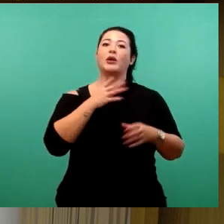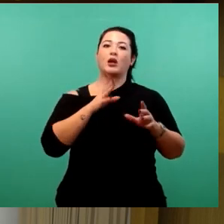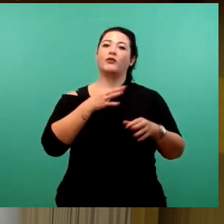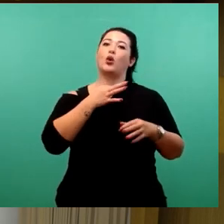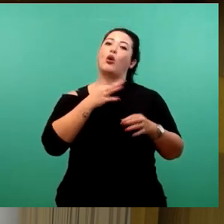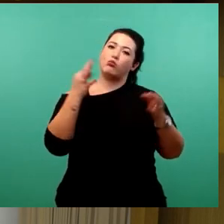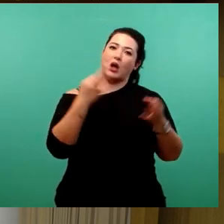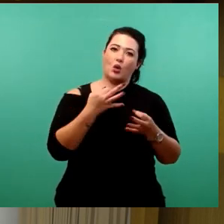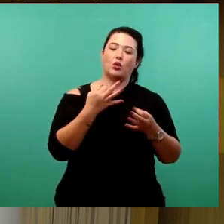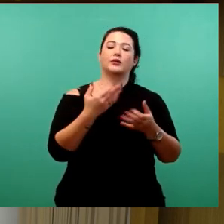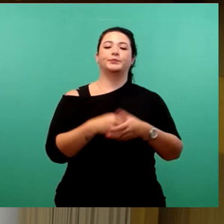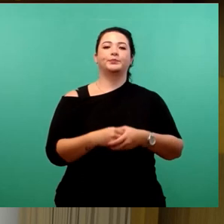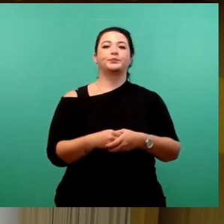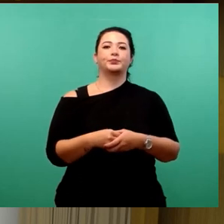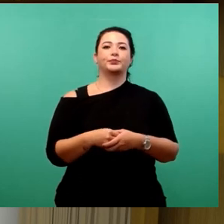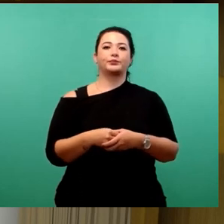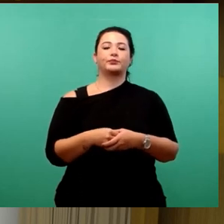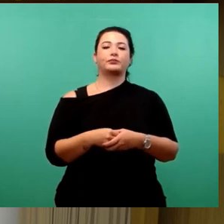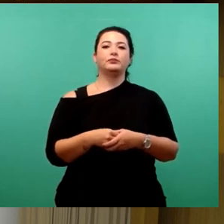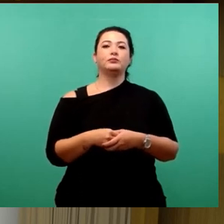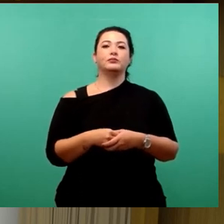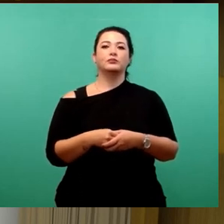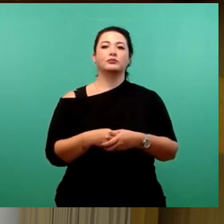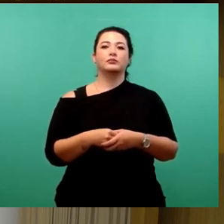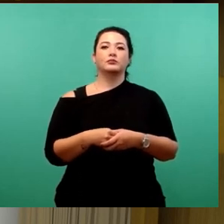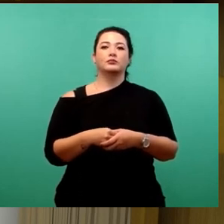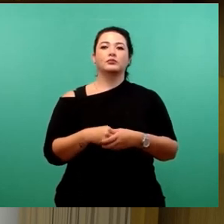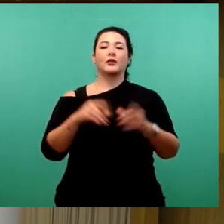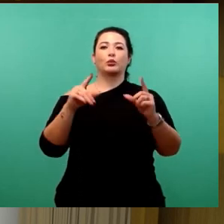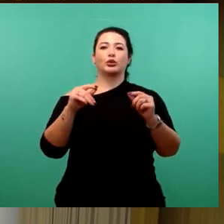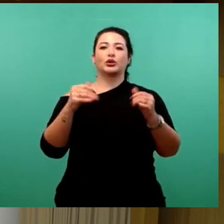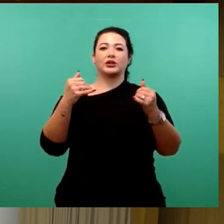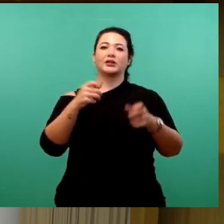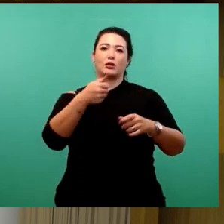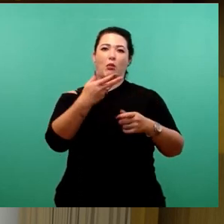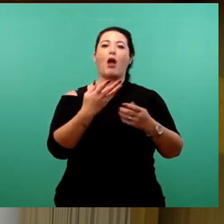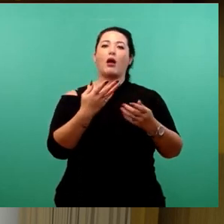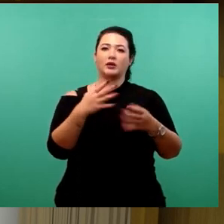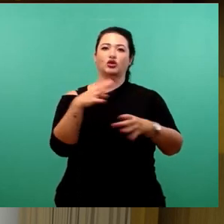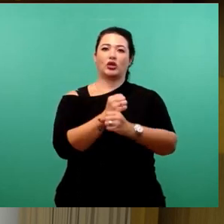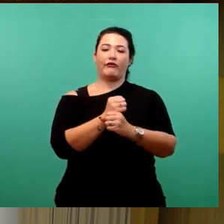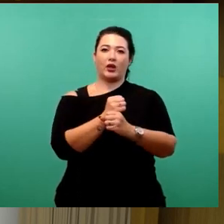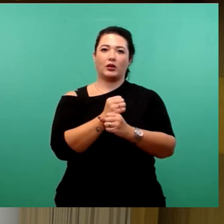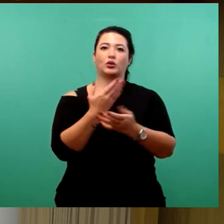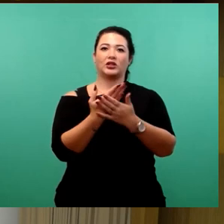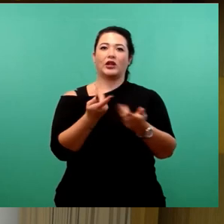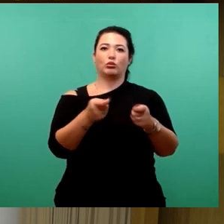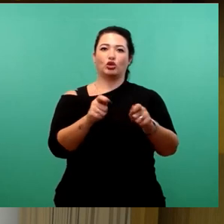dann ist diese Mehrheit erreicht und damit der Beschluss gefasst.